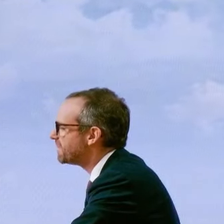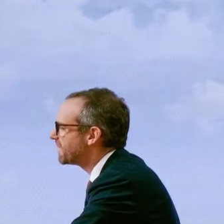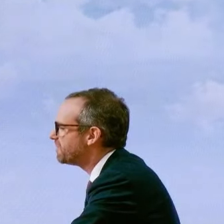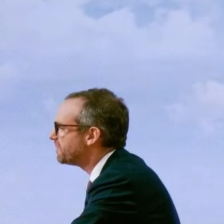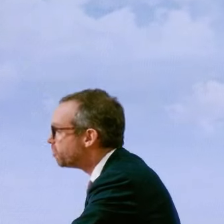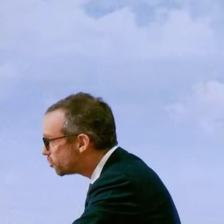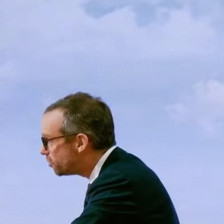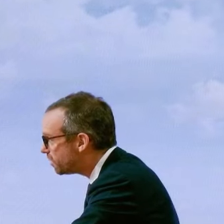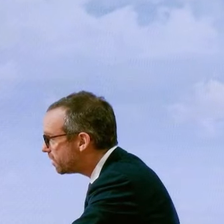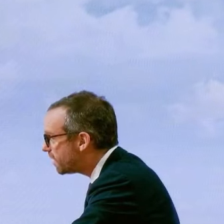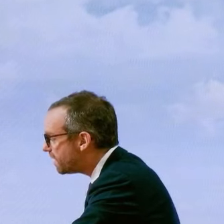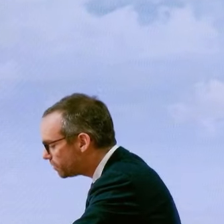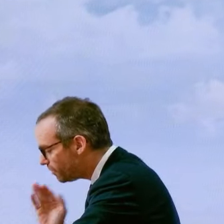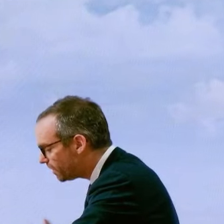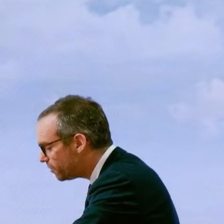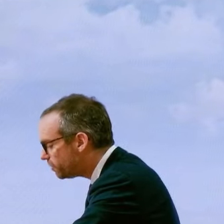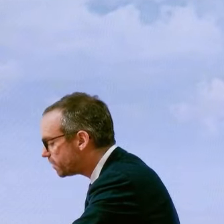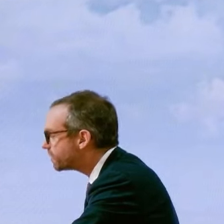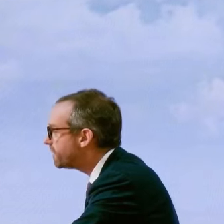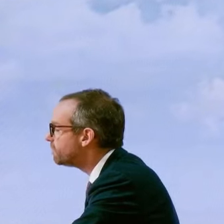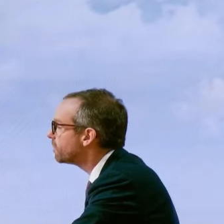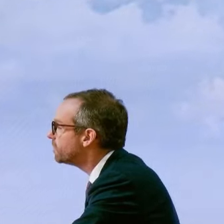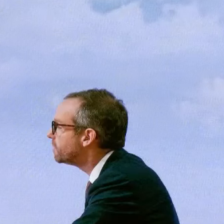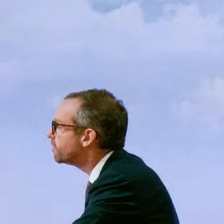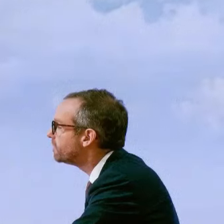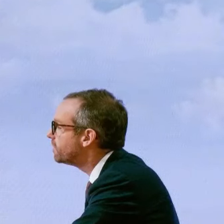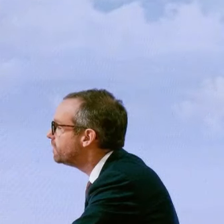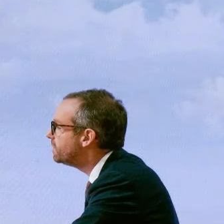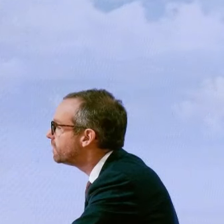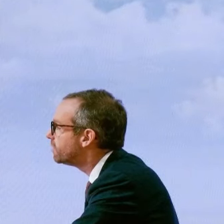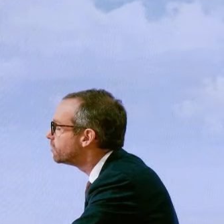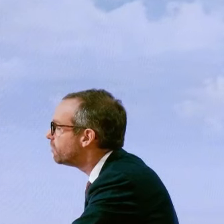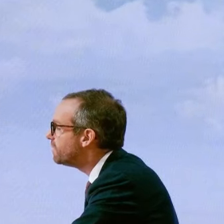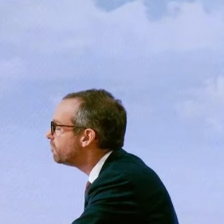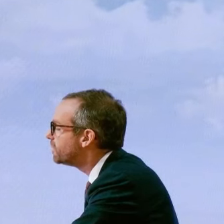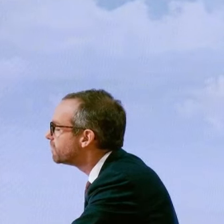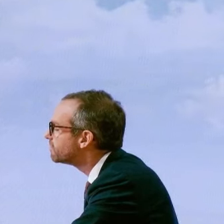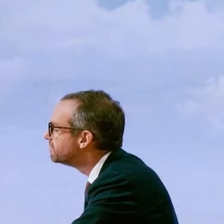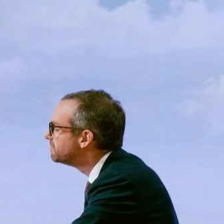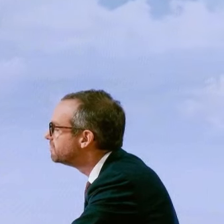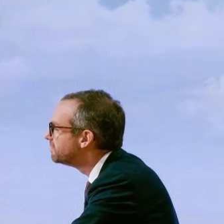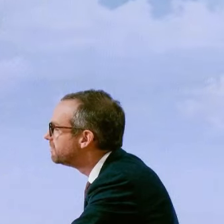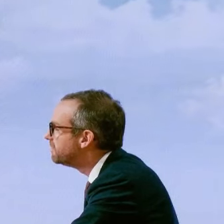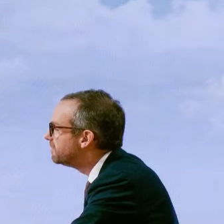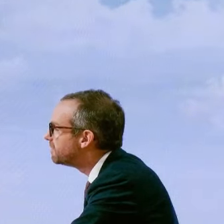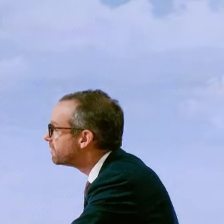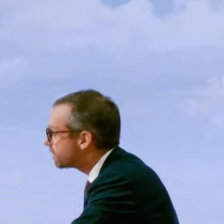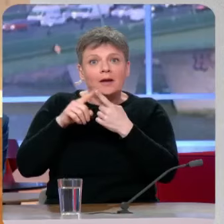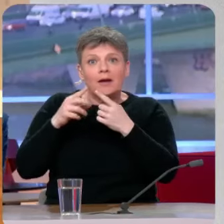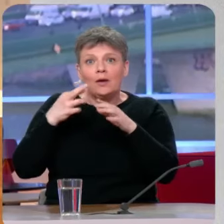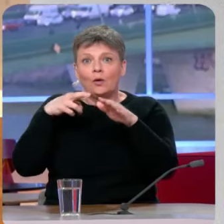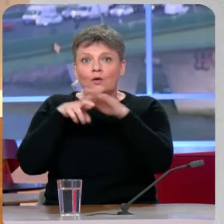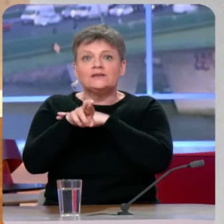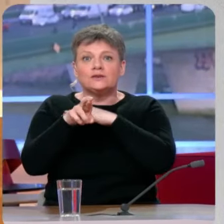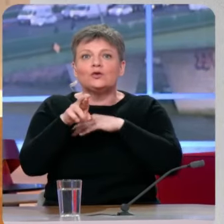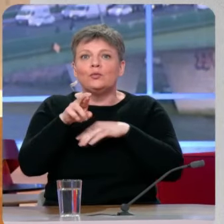– Pascal Canfin, bonjour. – Bonjour. – Est-ce que vous êtes venu nous annoncer votre candidature comme tête de liste aux Européennes pour renaissance ? – Pas du tout. – Ça sera